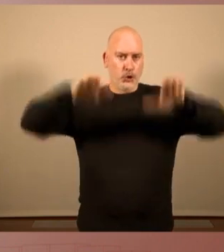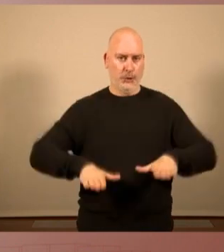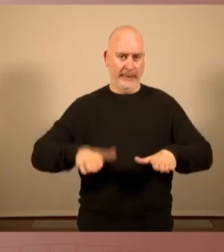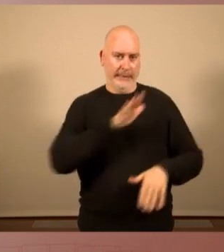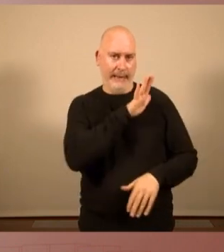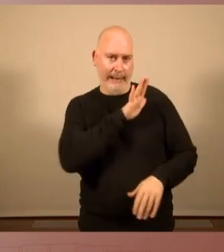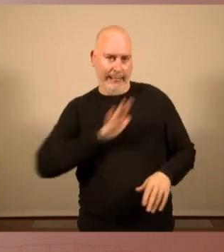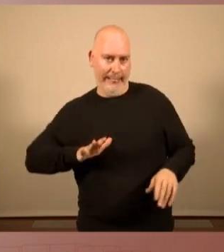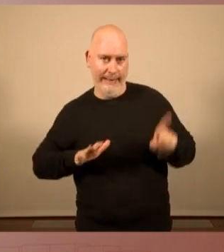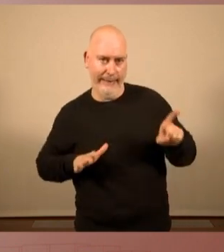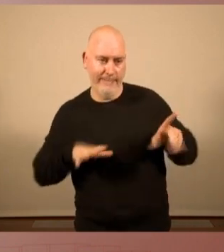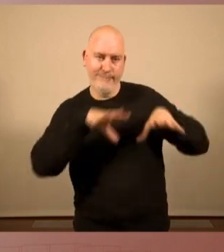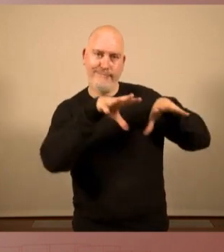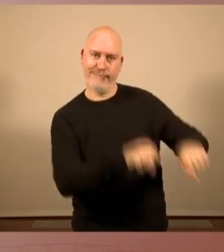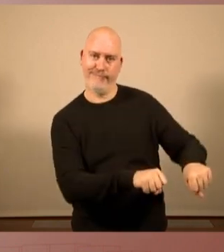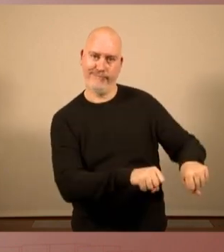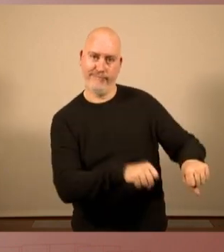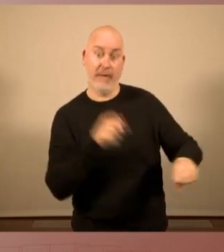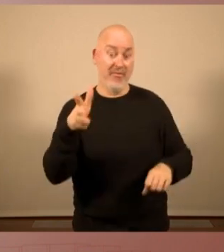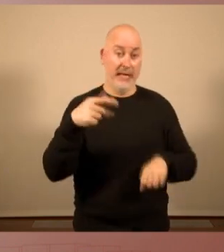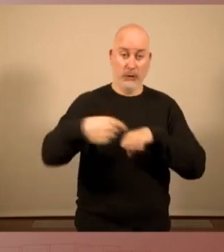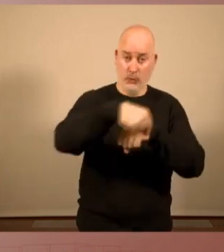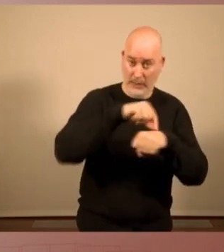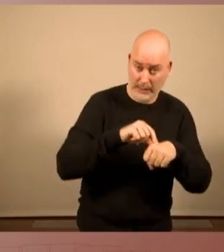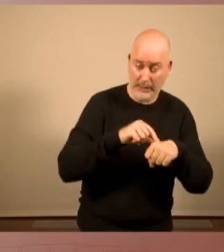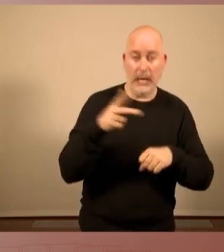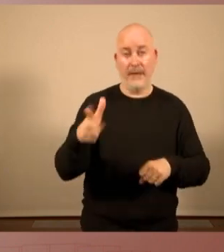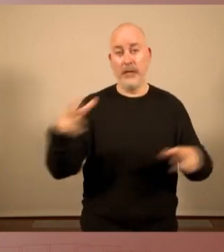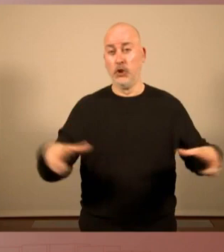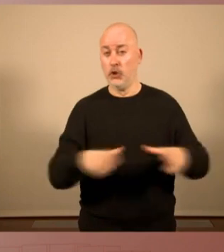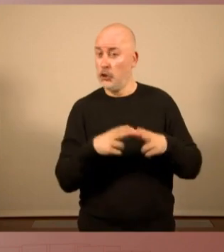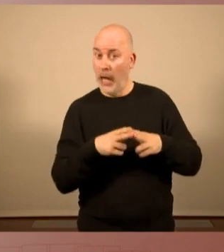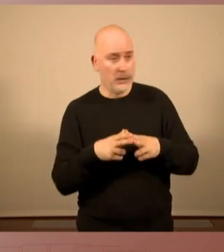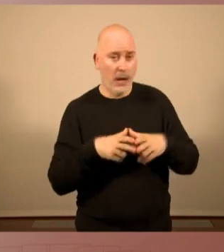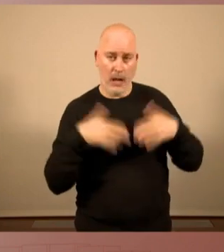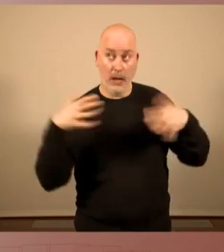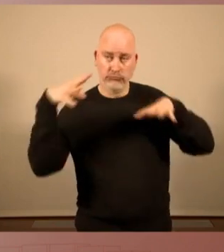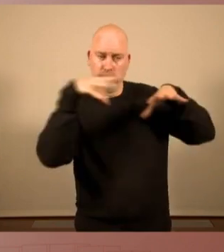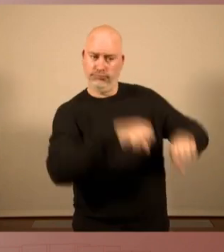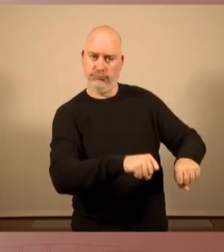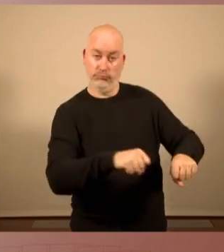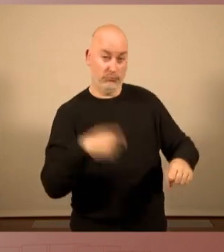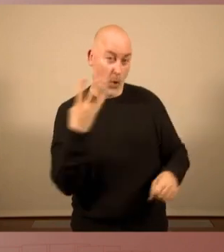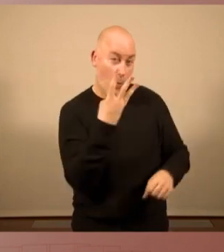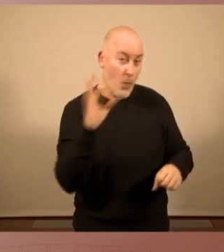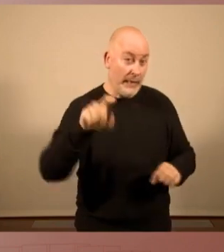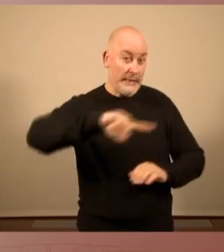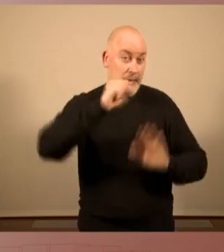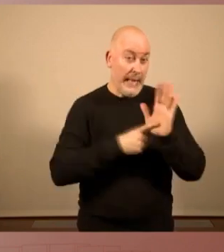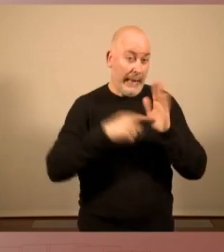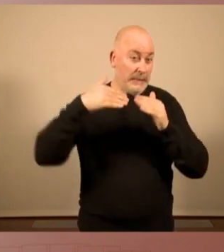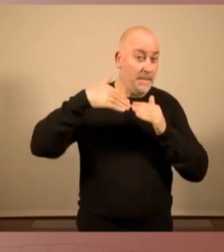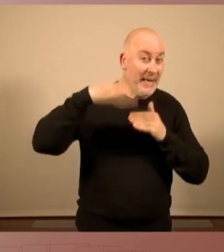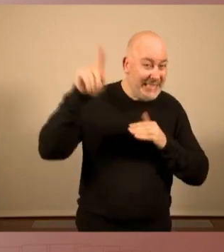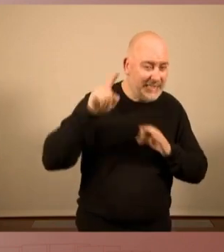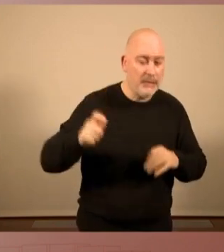intervinguda tant pels drets polítics com pels drets socials, perquè són més de 40 lleis les que el